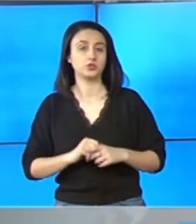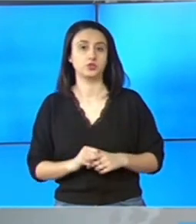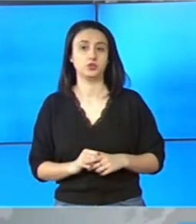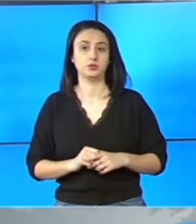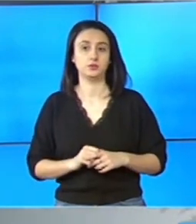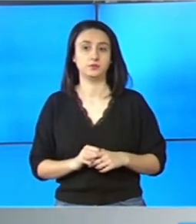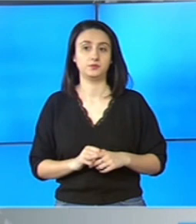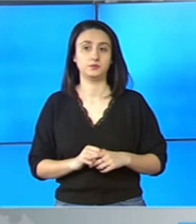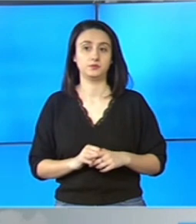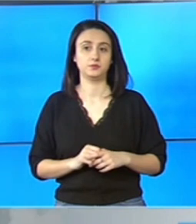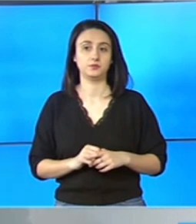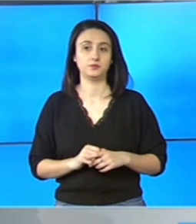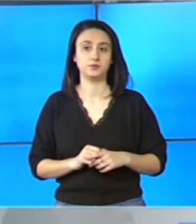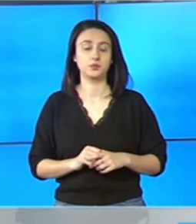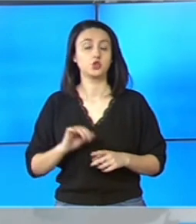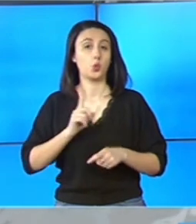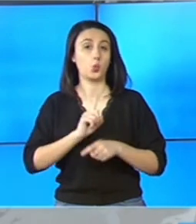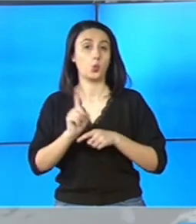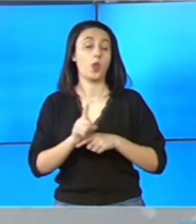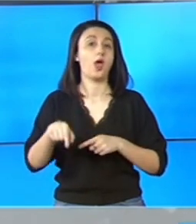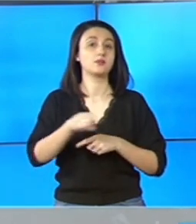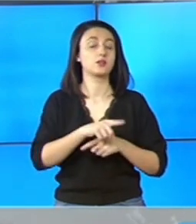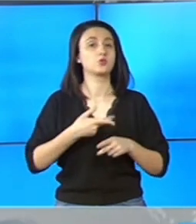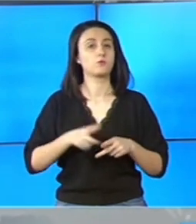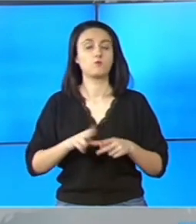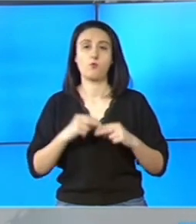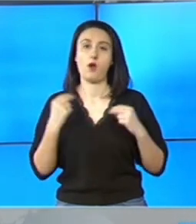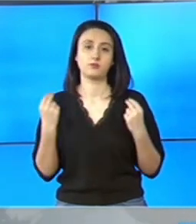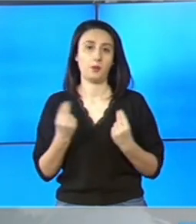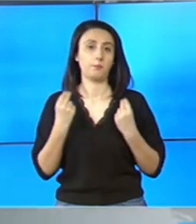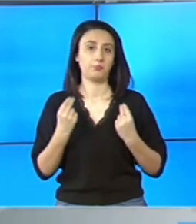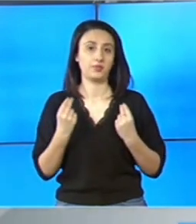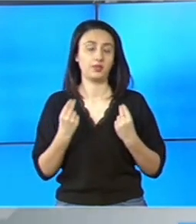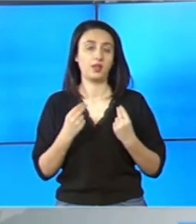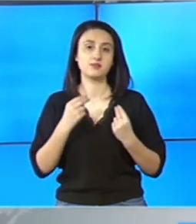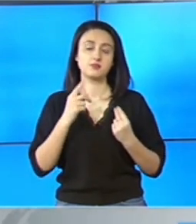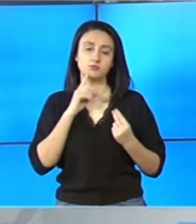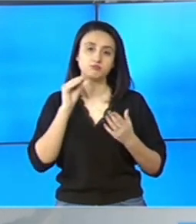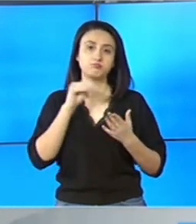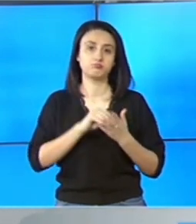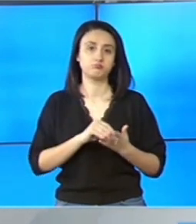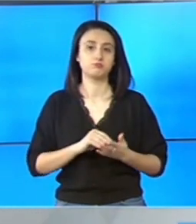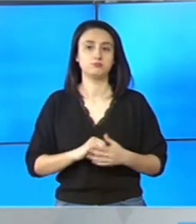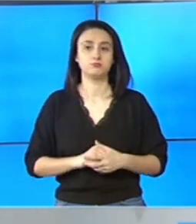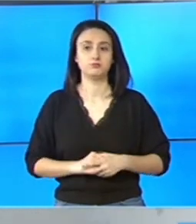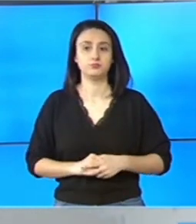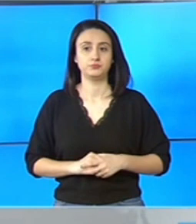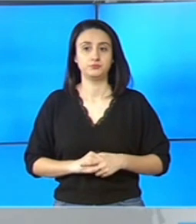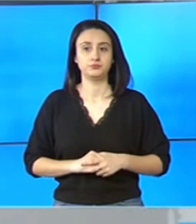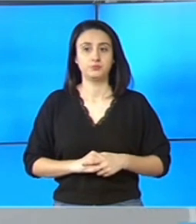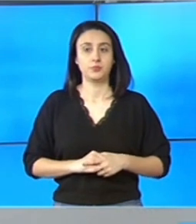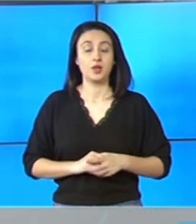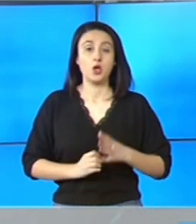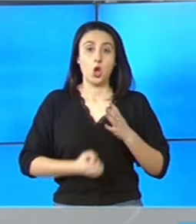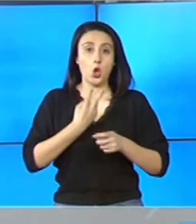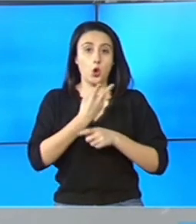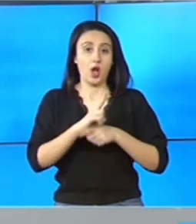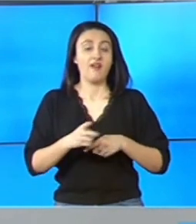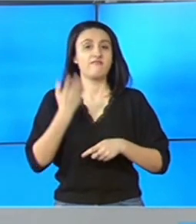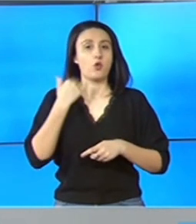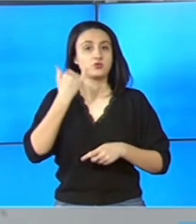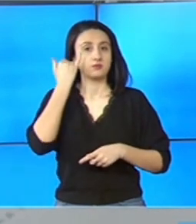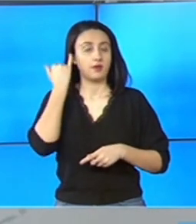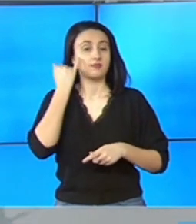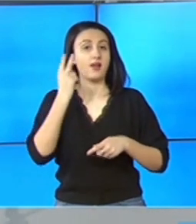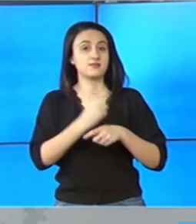lucrurile astea sunt foarte bine înțesate. O nouă gafă a fostului